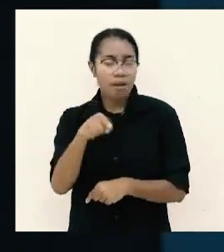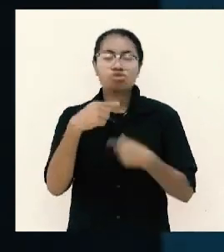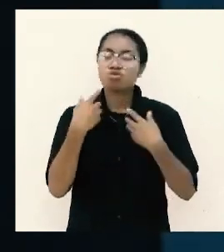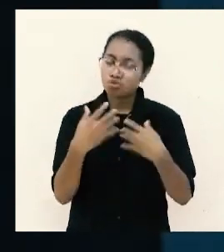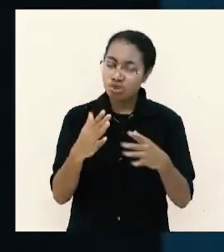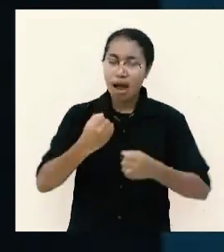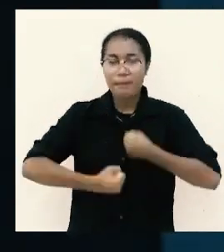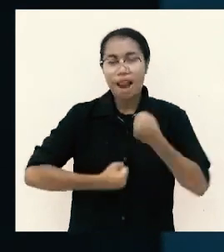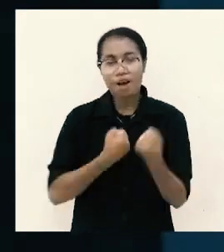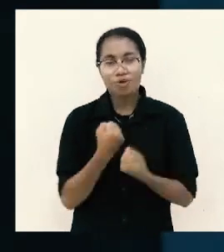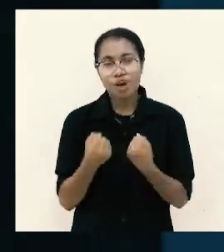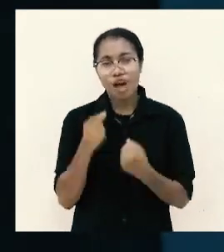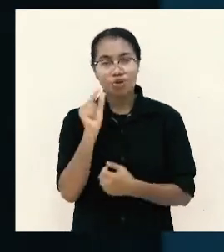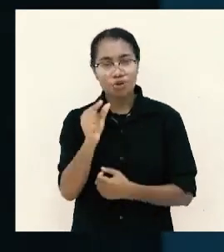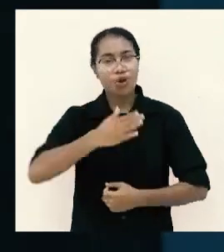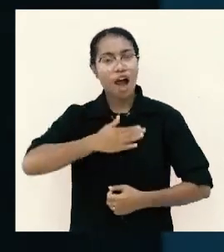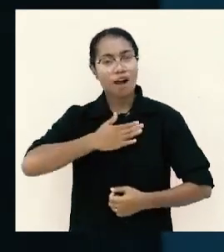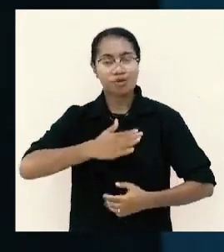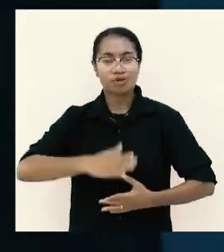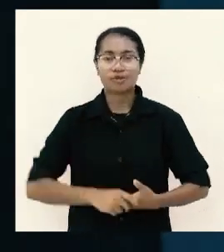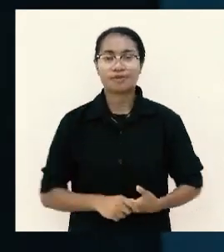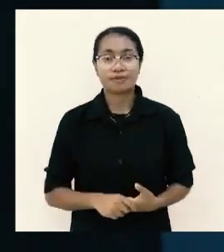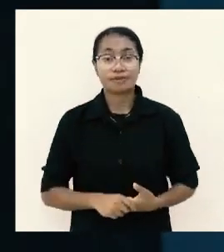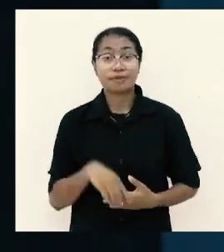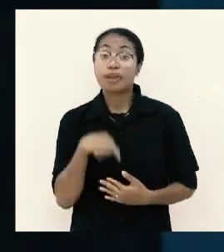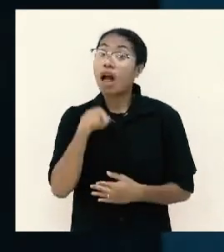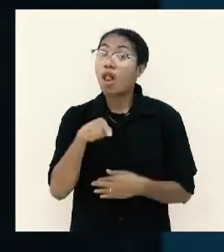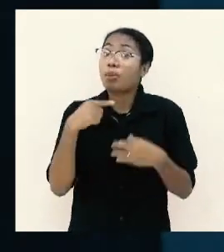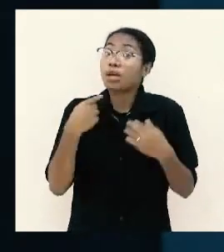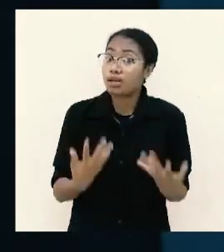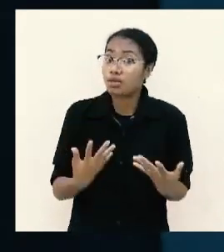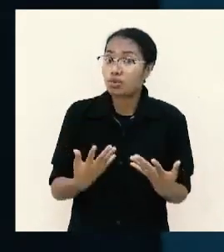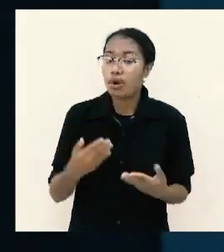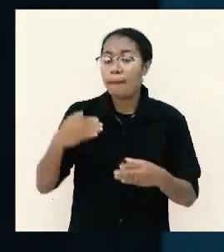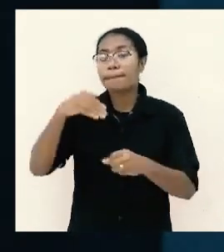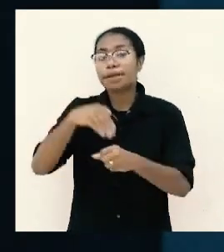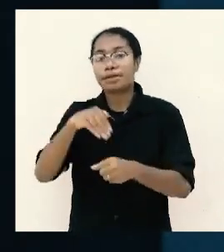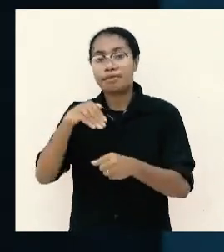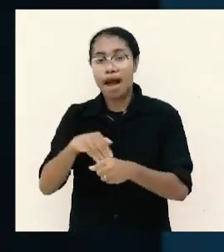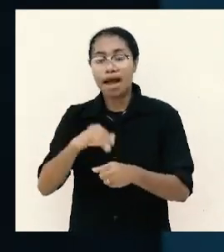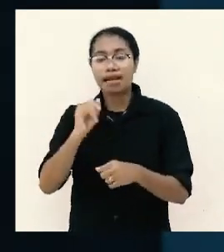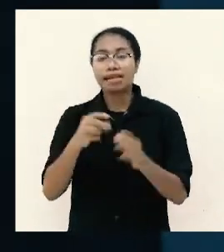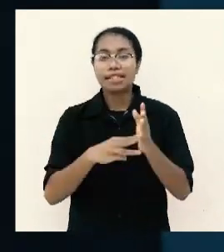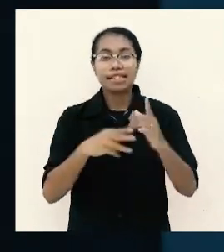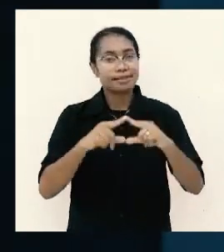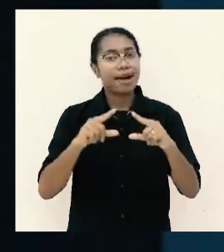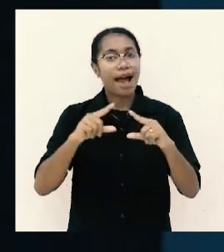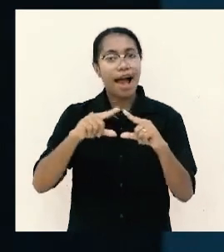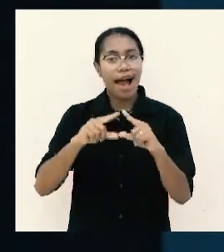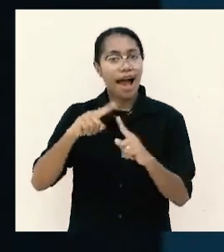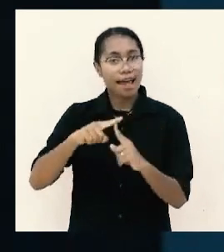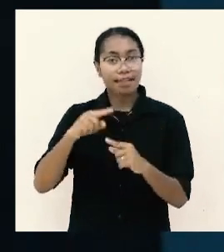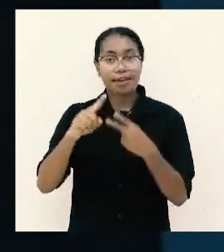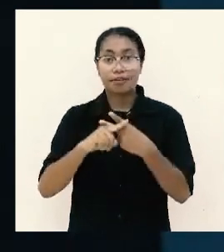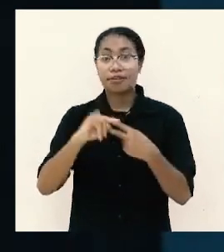melakukannya untuk aku. Kalau begitu persembahan jemaat Filipi untuk Paulus itu adalah